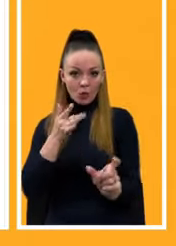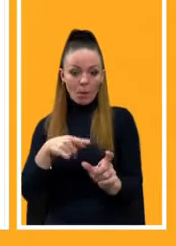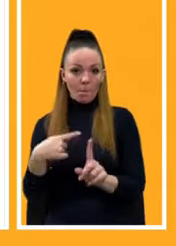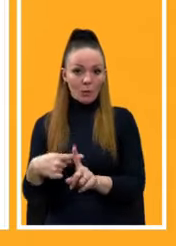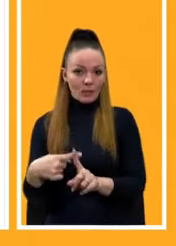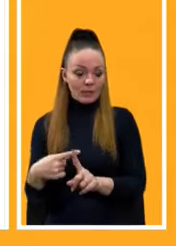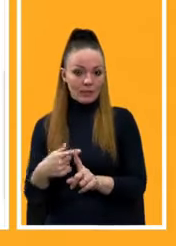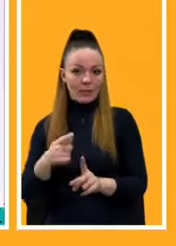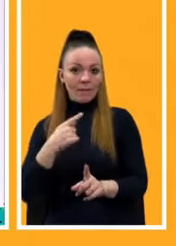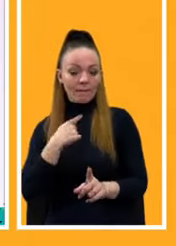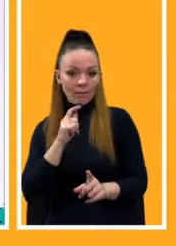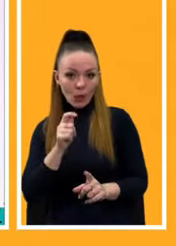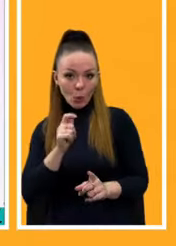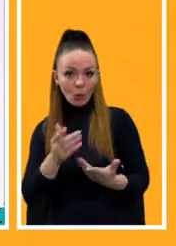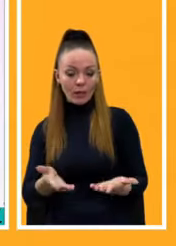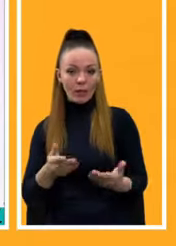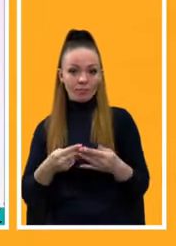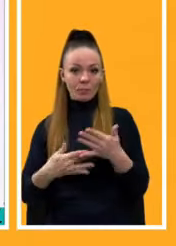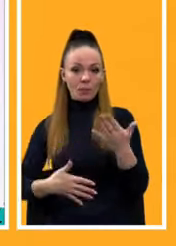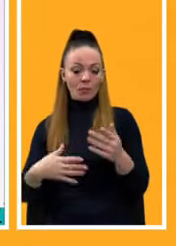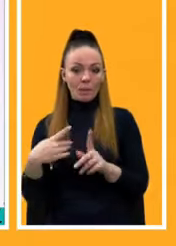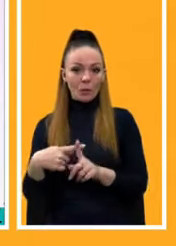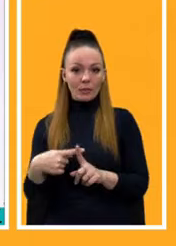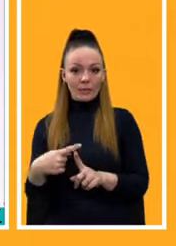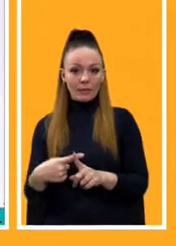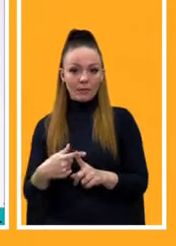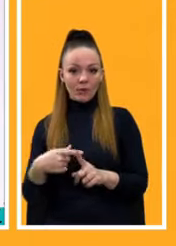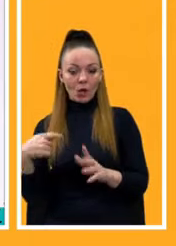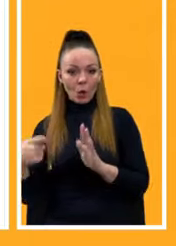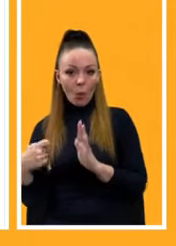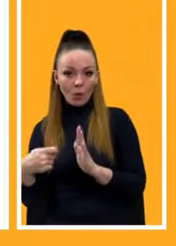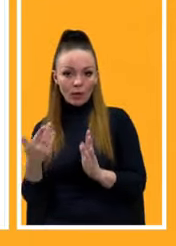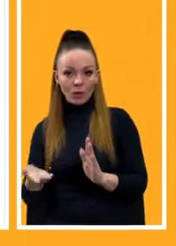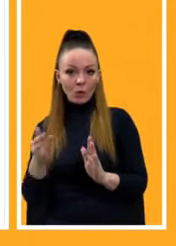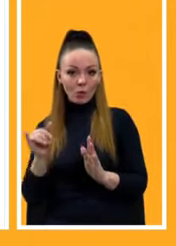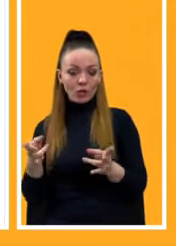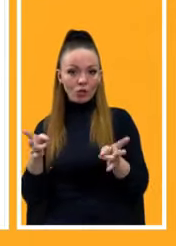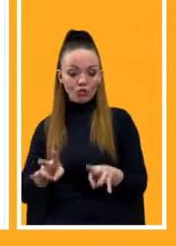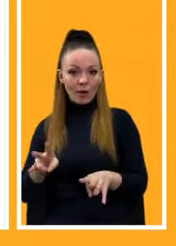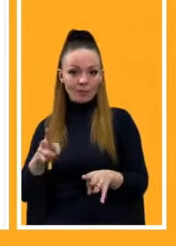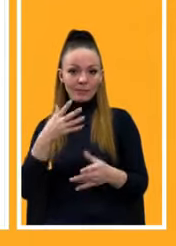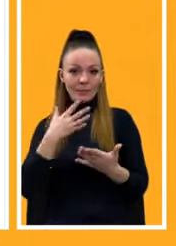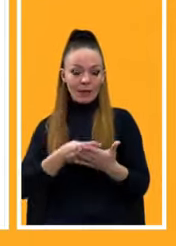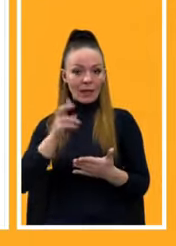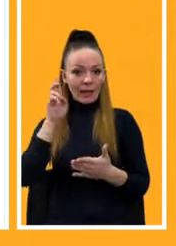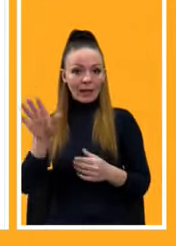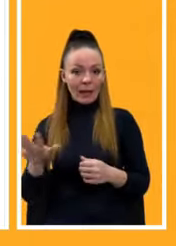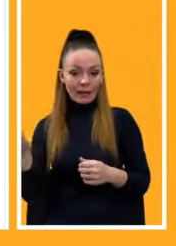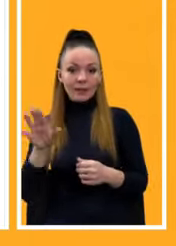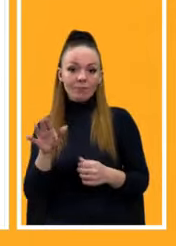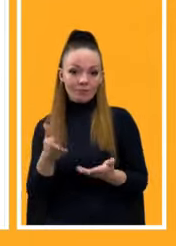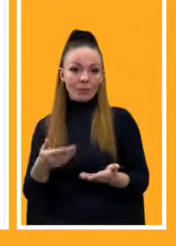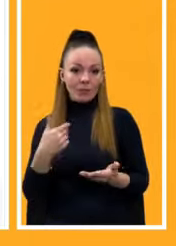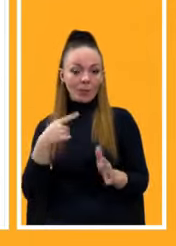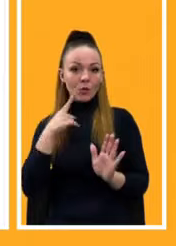відгуки, позитивні ролики, куча вони їх залишають в своїй країні. І ми бачимо, і ми розуміємо, що є